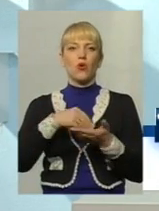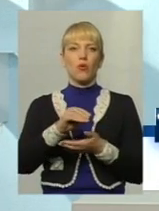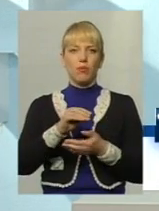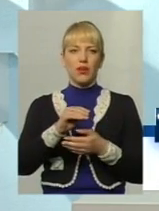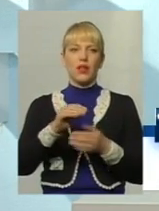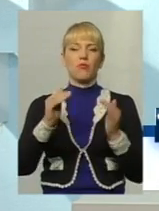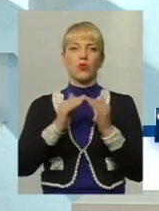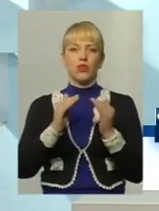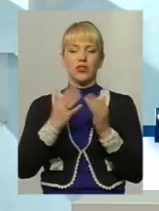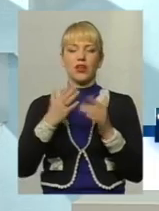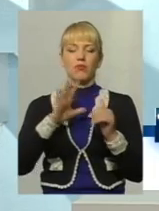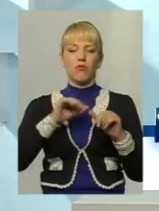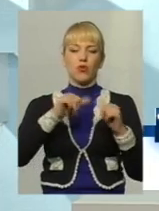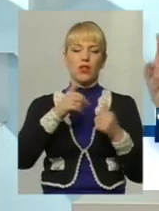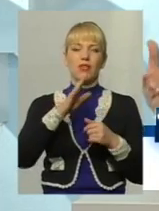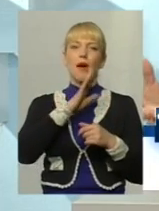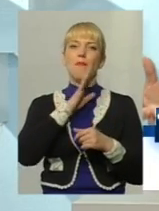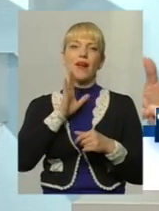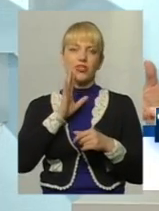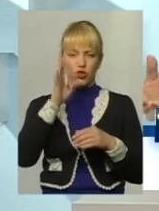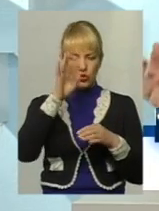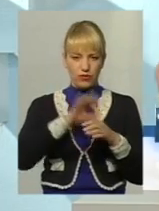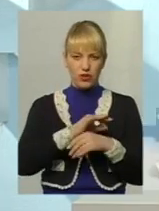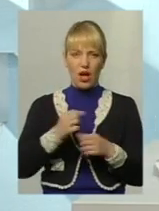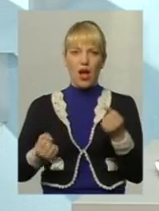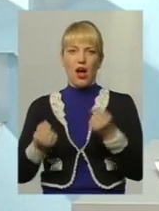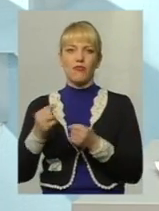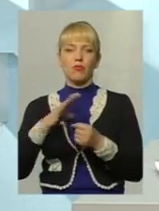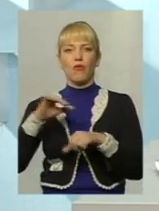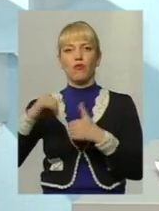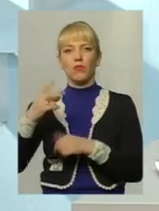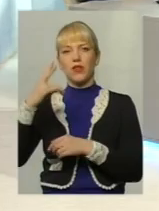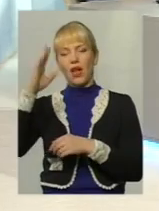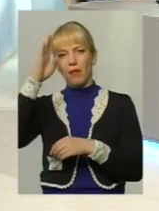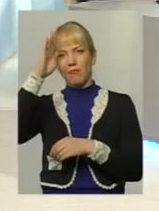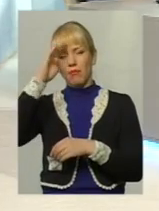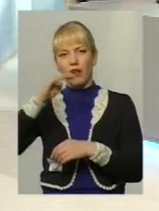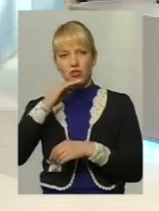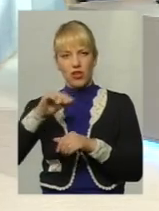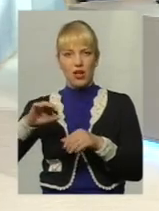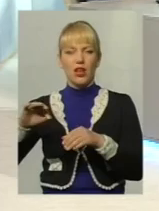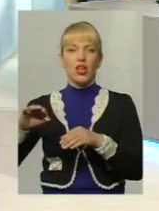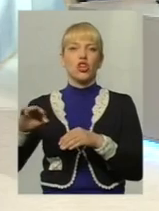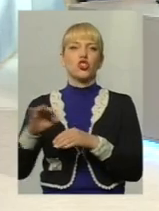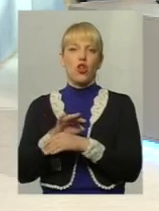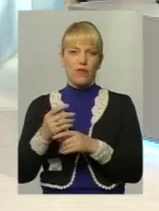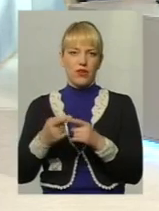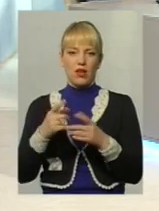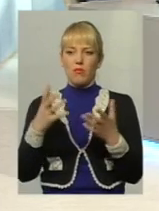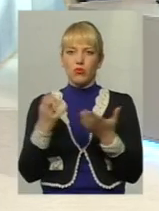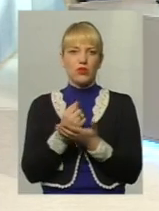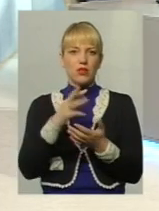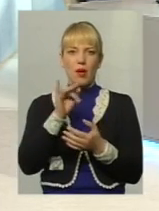чоловіка, автомобіль був оформлений на батька чоловіка. І, відповідно, правових підстав ділити це майно, претендувати на нього,